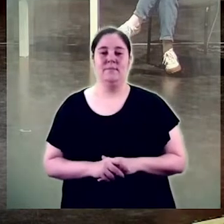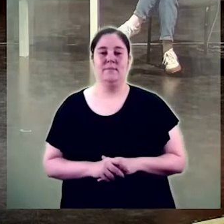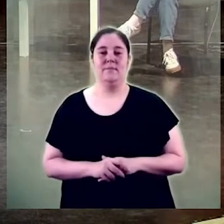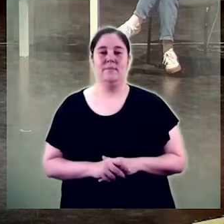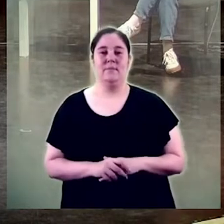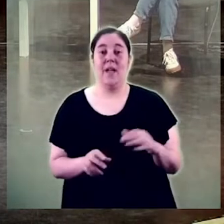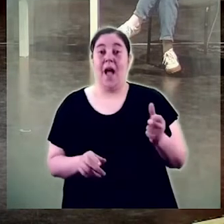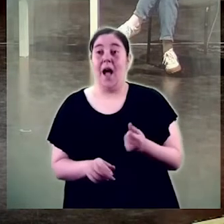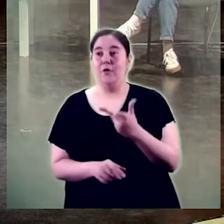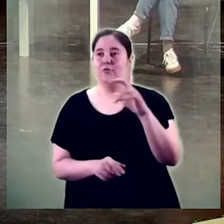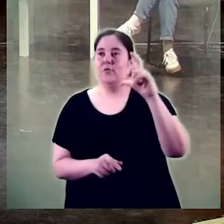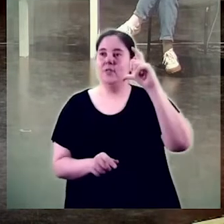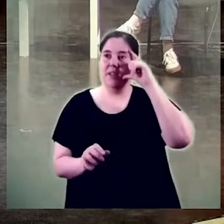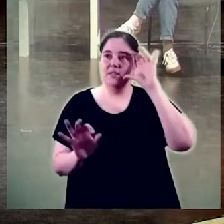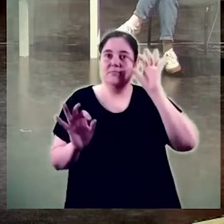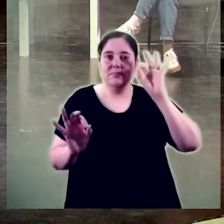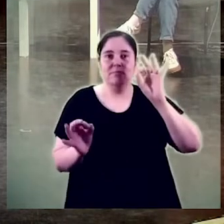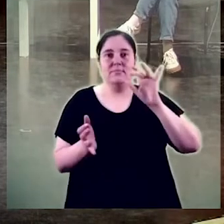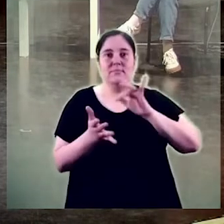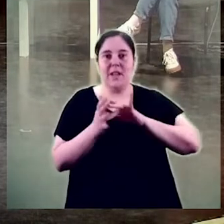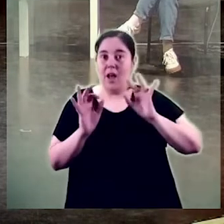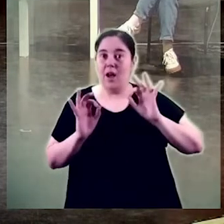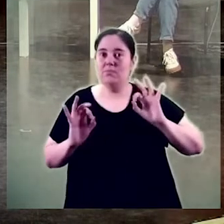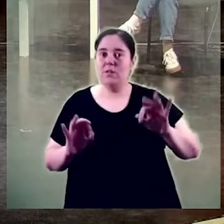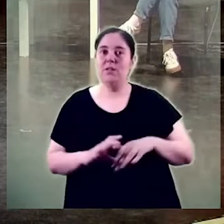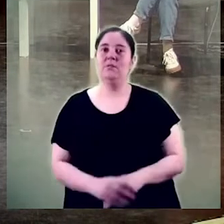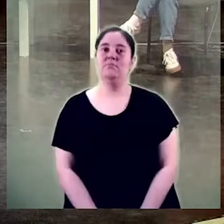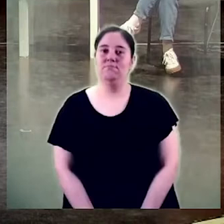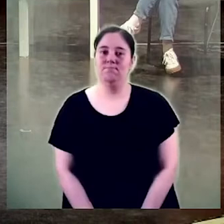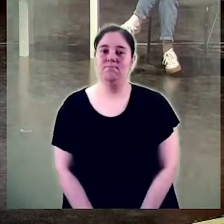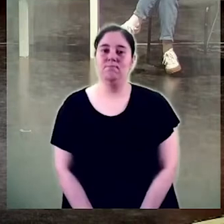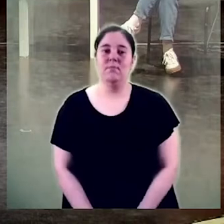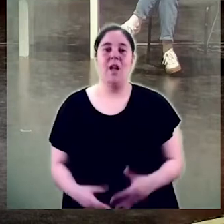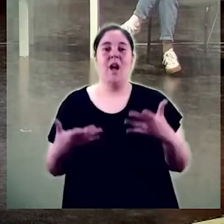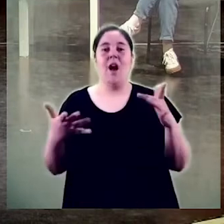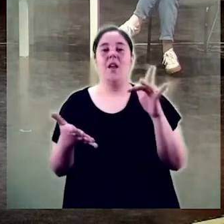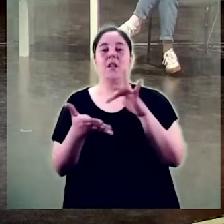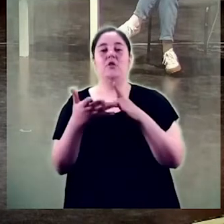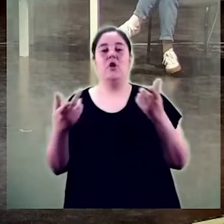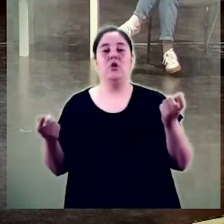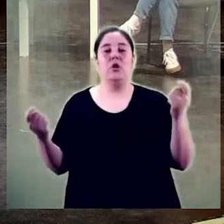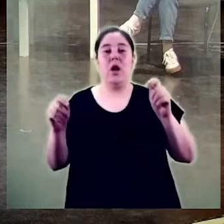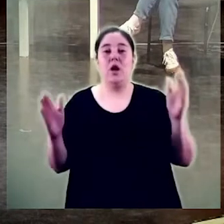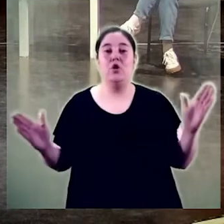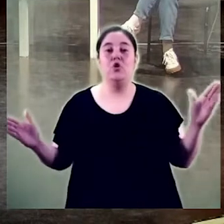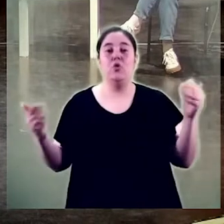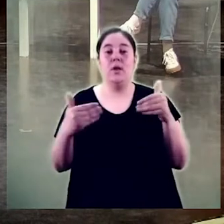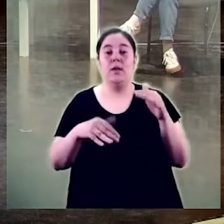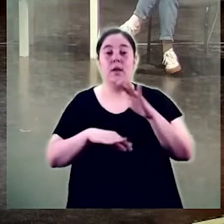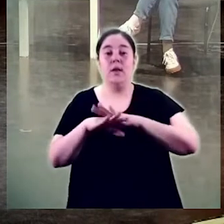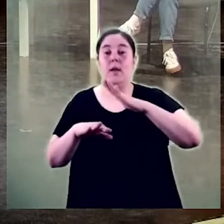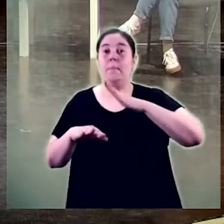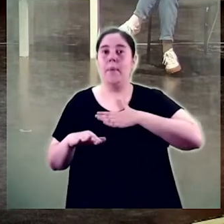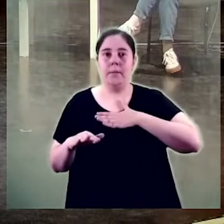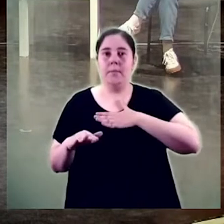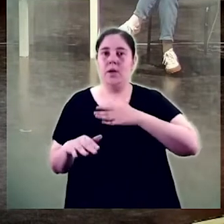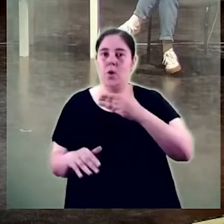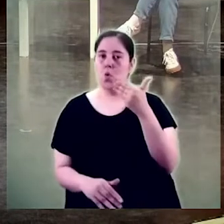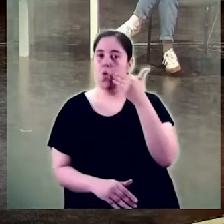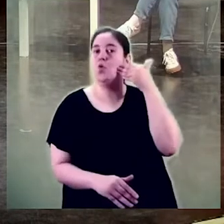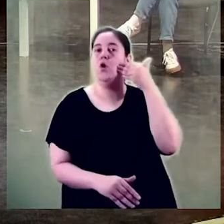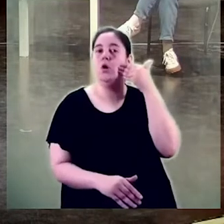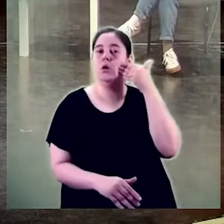hi ha dies que són són especials avui ha arribat el moment de la Cluenda i per mi és un honor